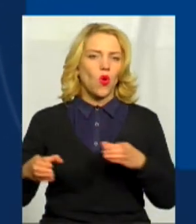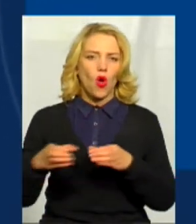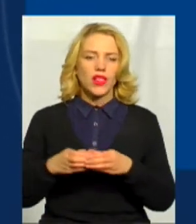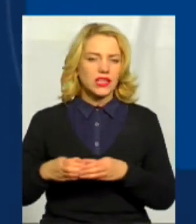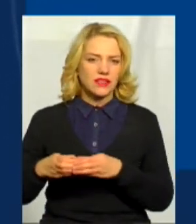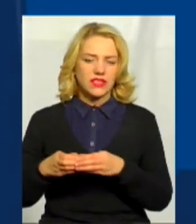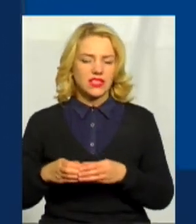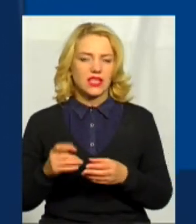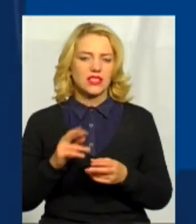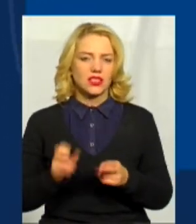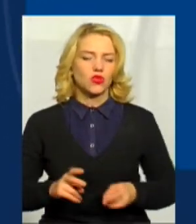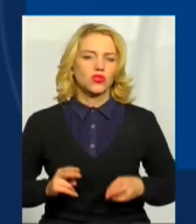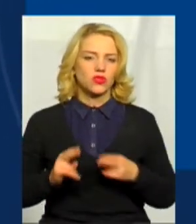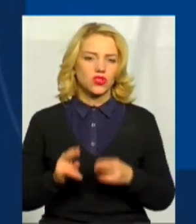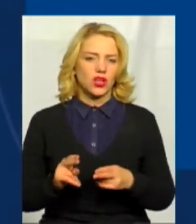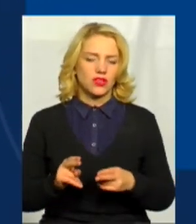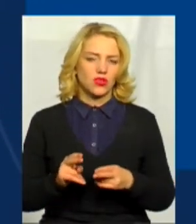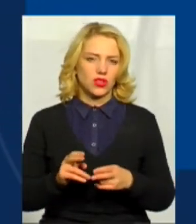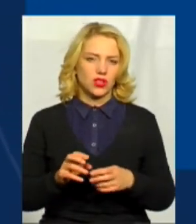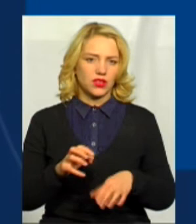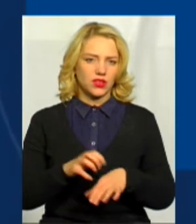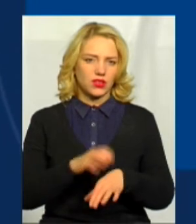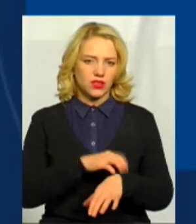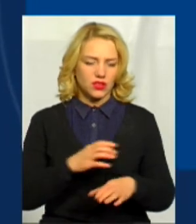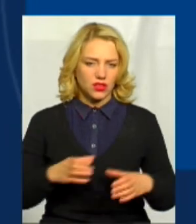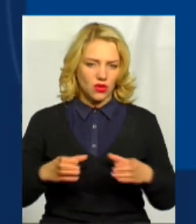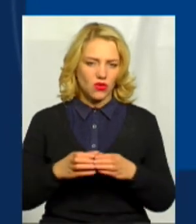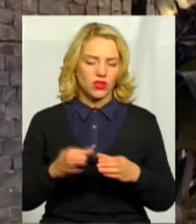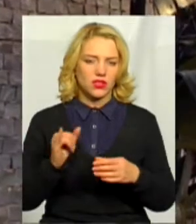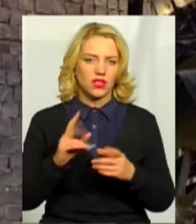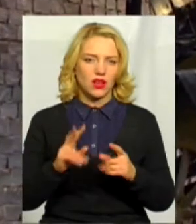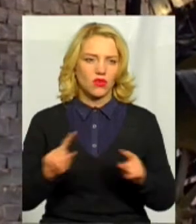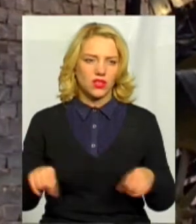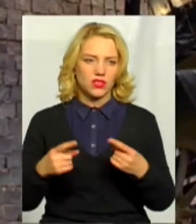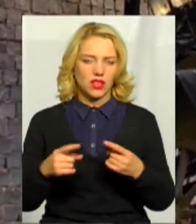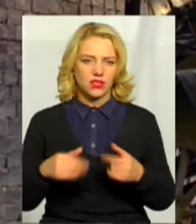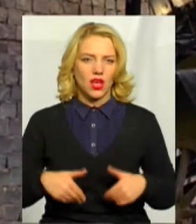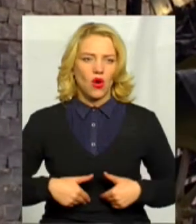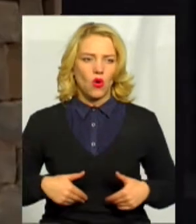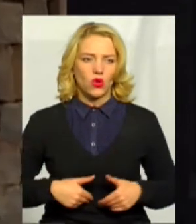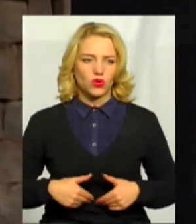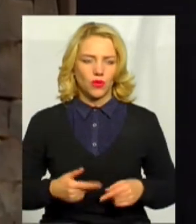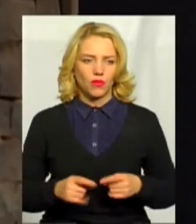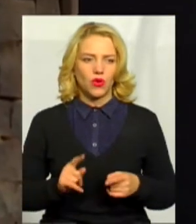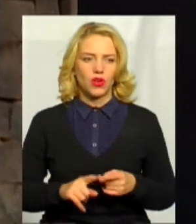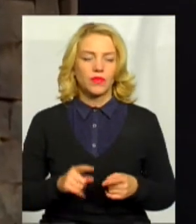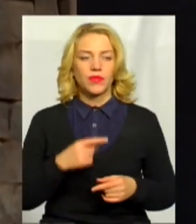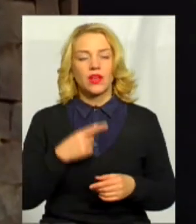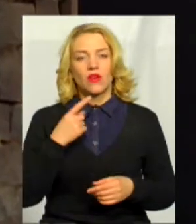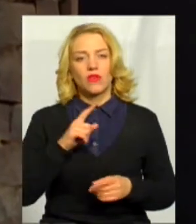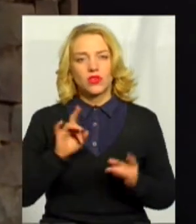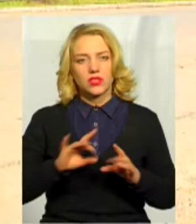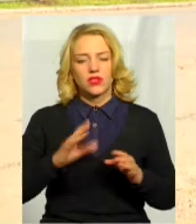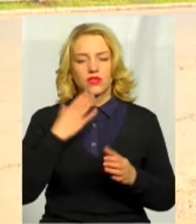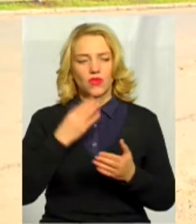злочинної колективізації, як організатор голодомору. Кандидат історичних наук Володимир Ковальчук каже, що свої відомі